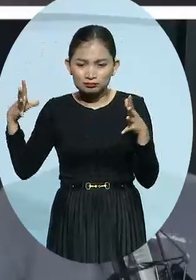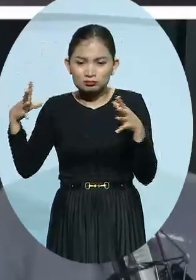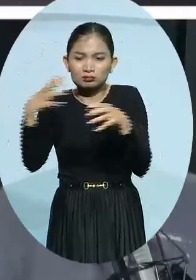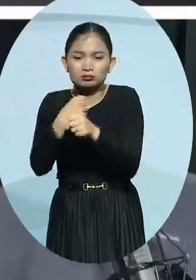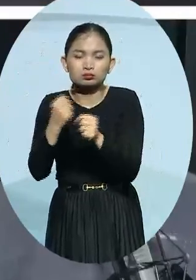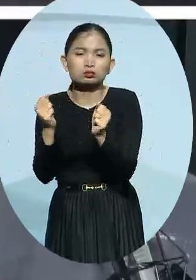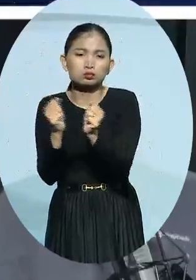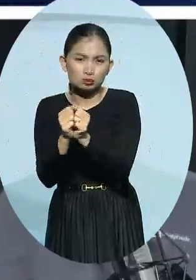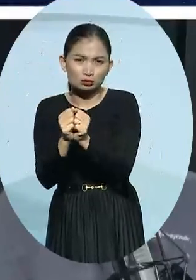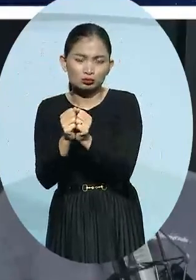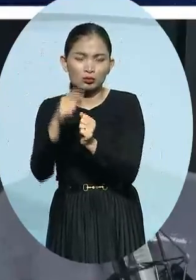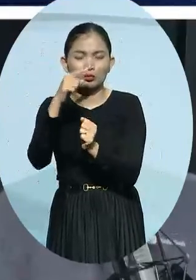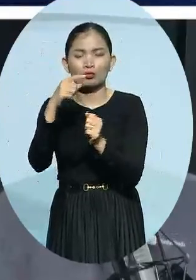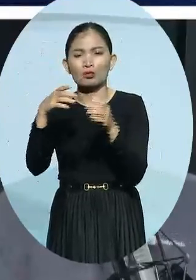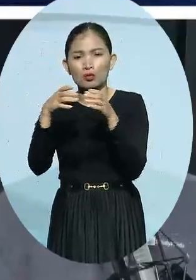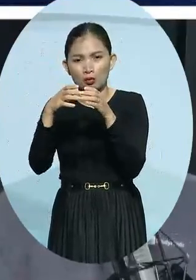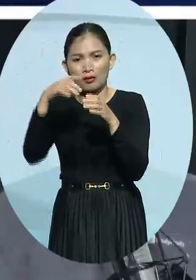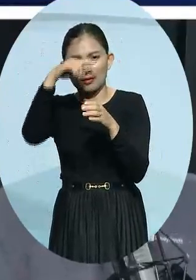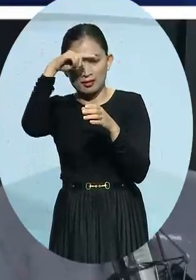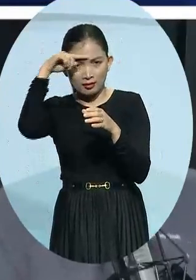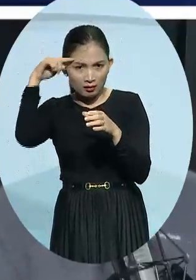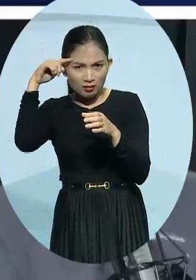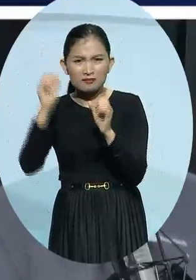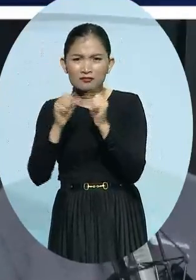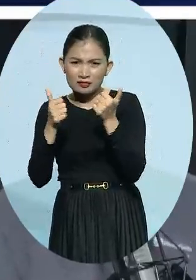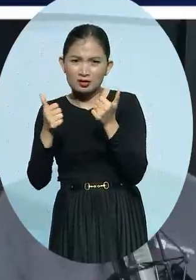liềm thường rất khó được phát hiện vì chúng ít tương tác với dật thể xung quanh.